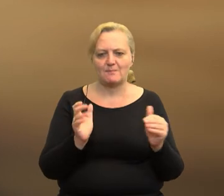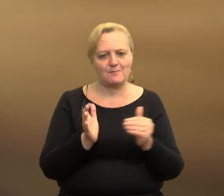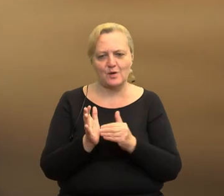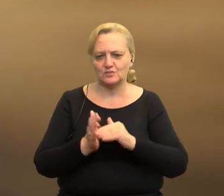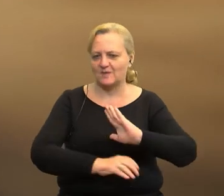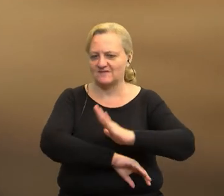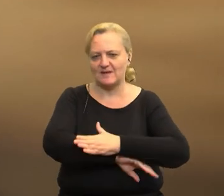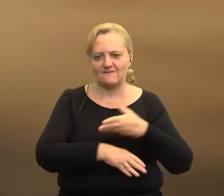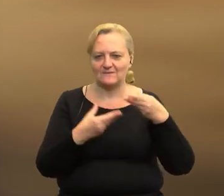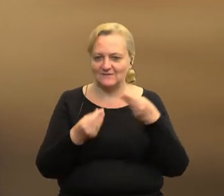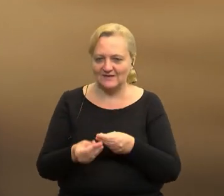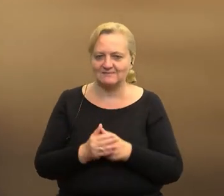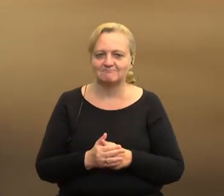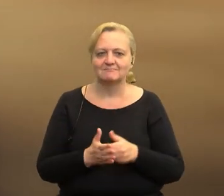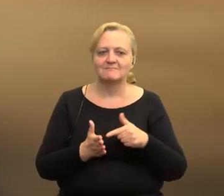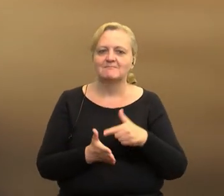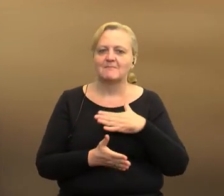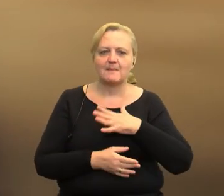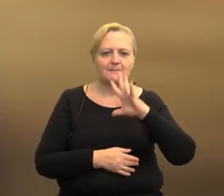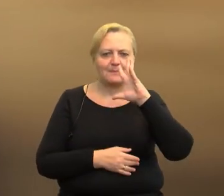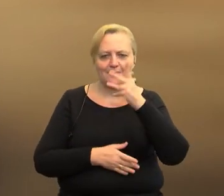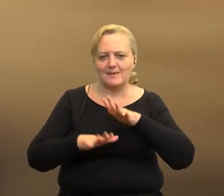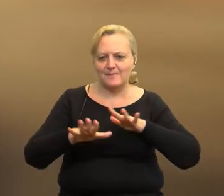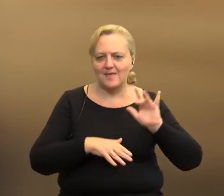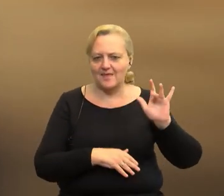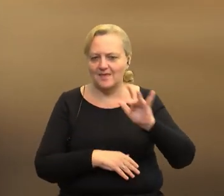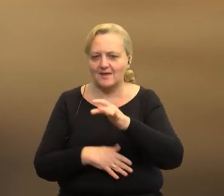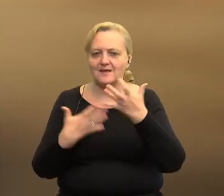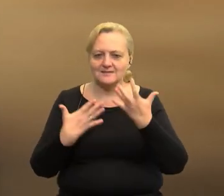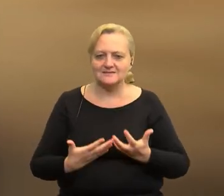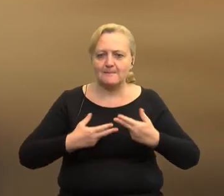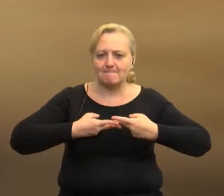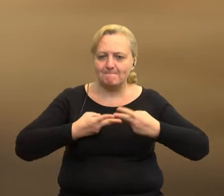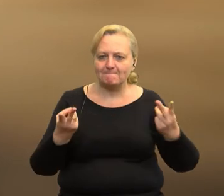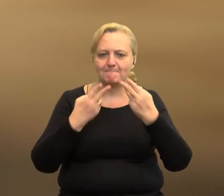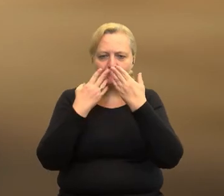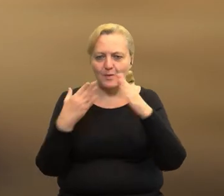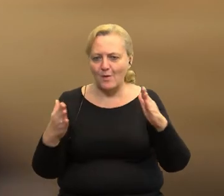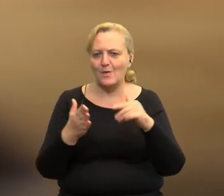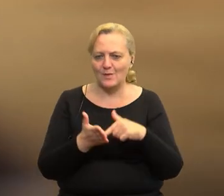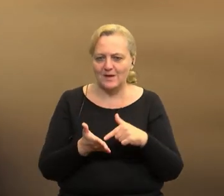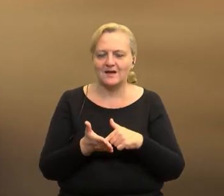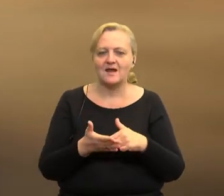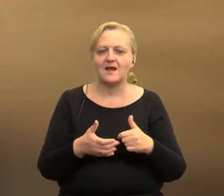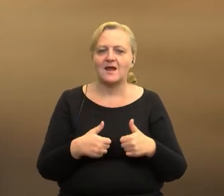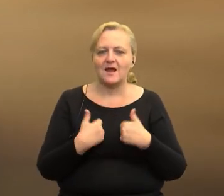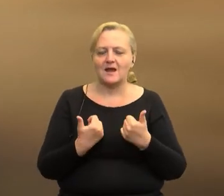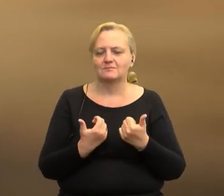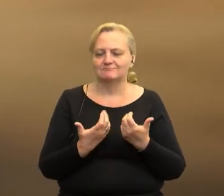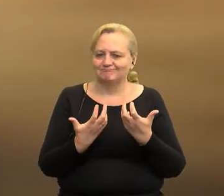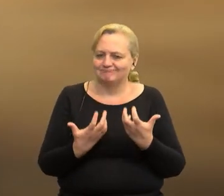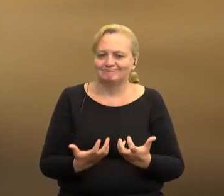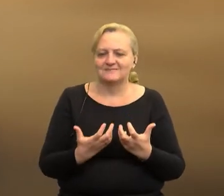wsparcia finansowego, bo mamy tak piękne miejsca, które chcielibyśmy pokazać i które by nie zaginęły